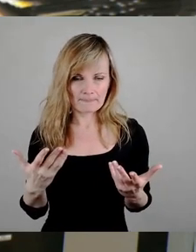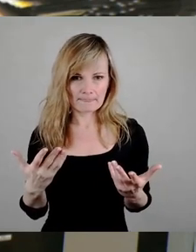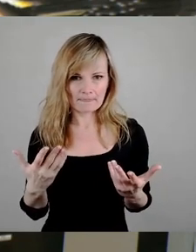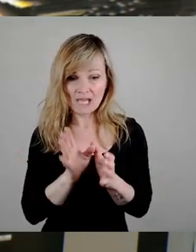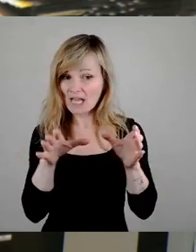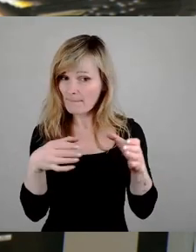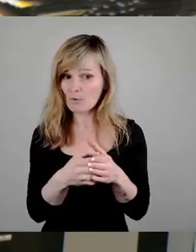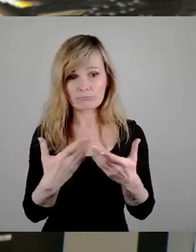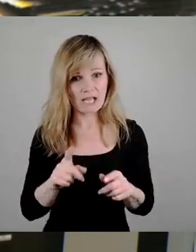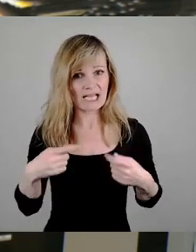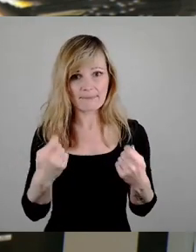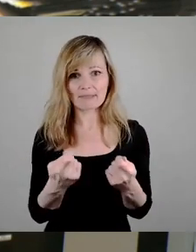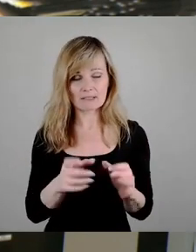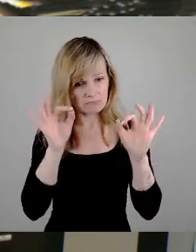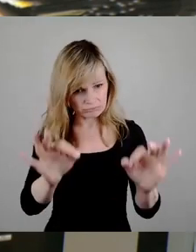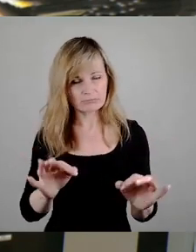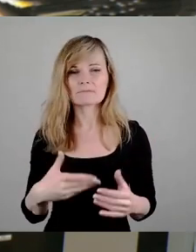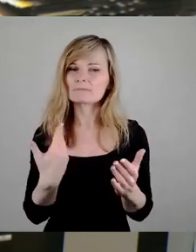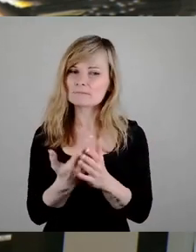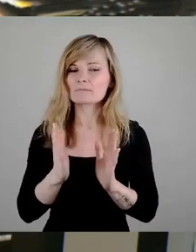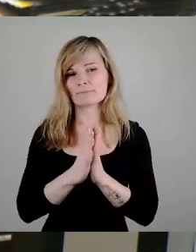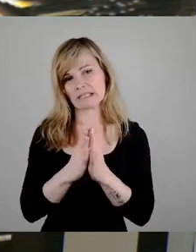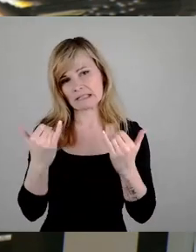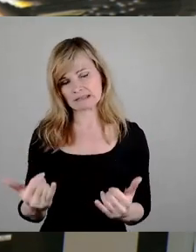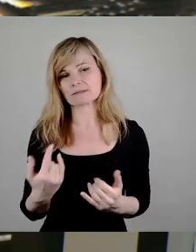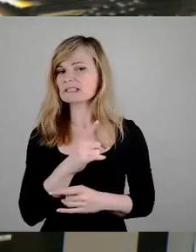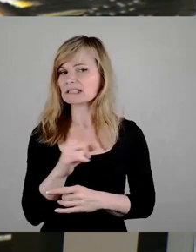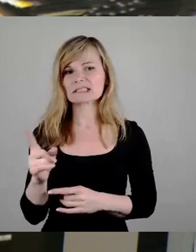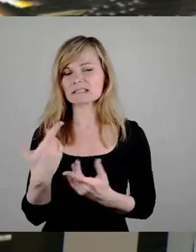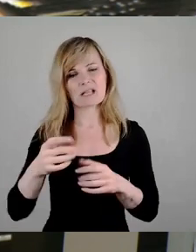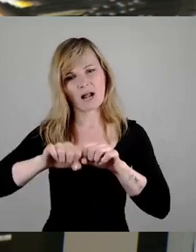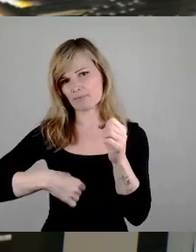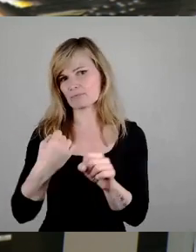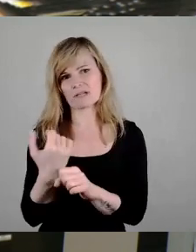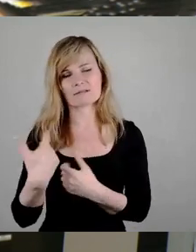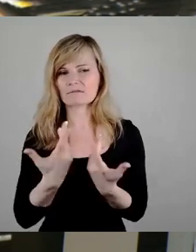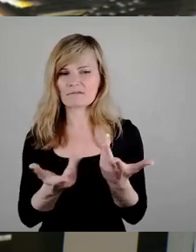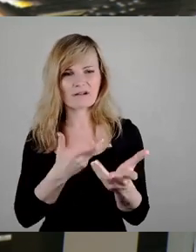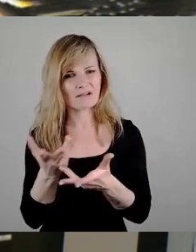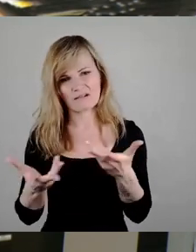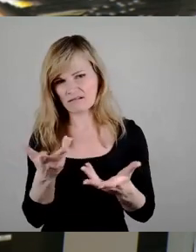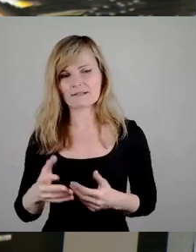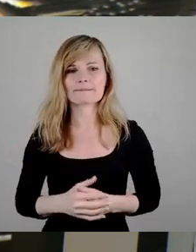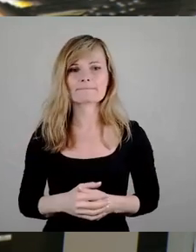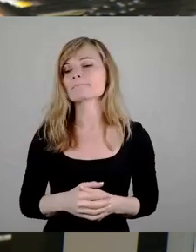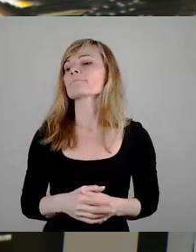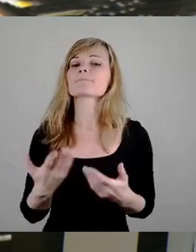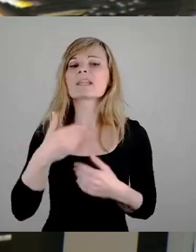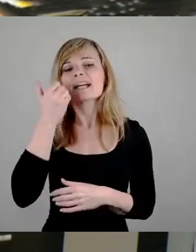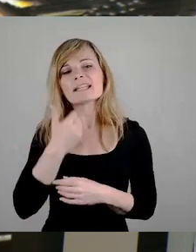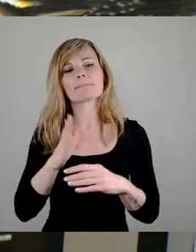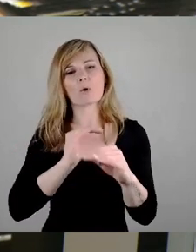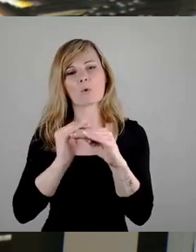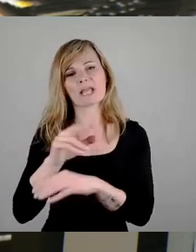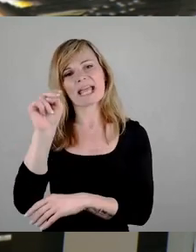ergeben ist und ich bitte wirklich darum, das jetzt hier nicht kaputt zu quatschen. Und, lieber Kollege Nietzsche, Sie waren ja nun